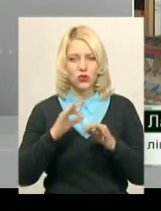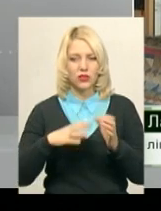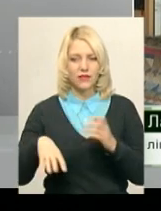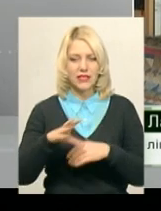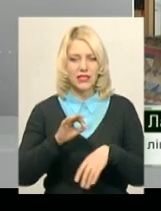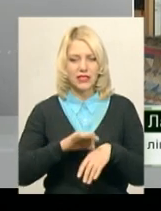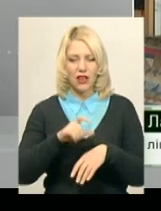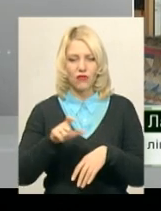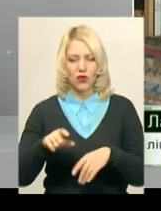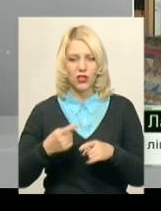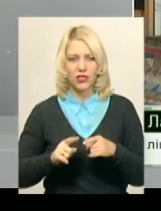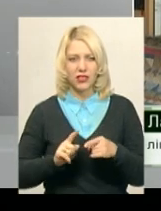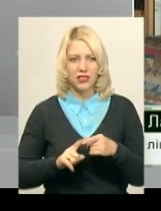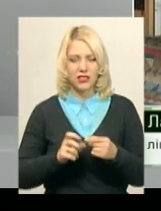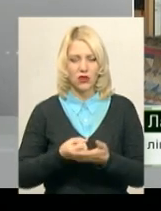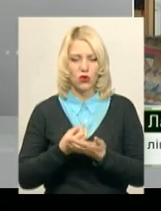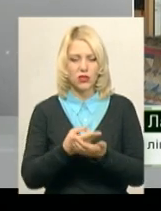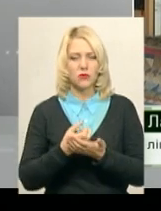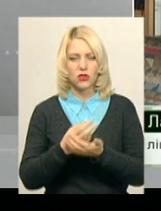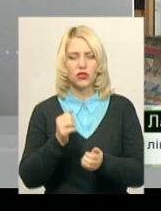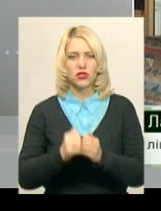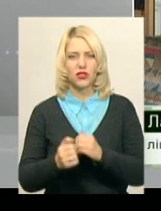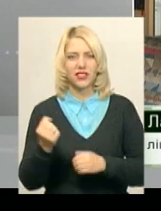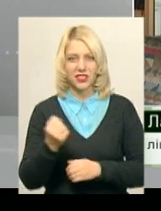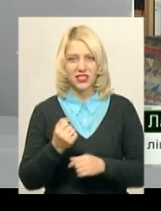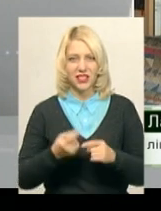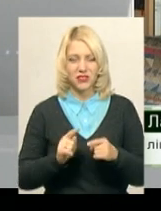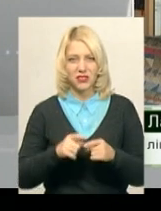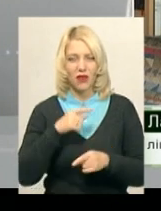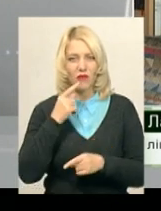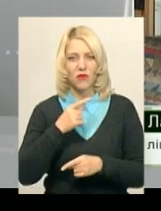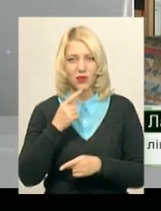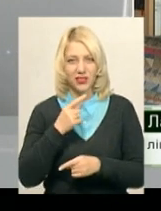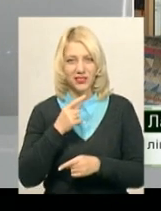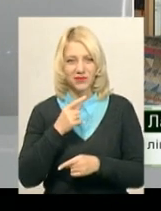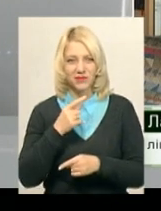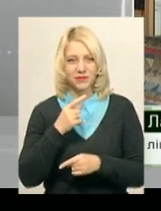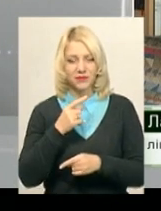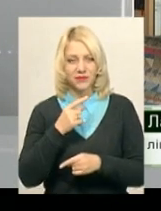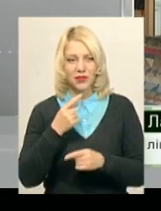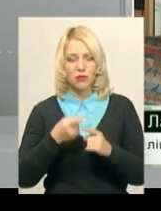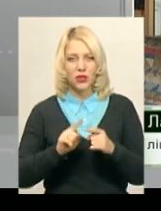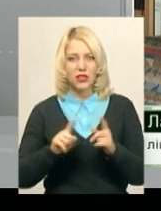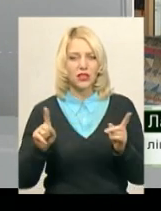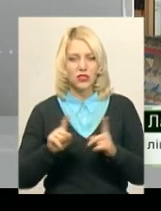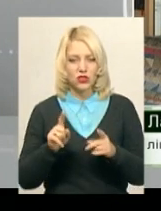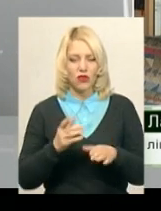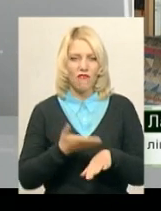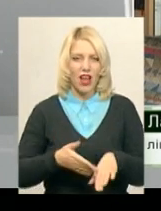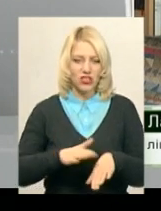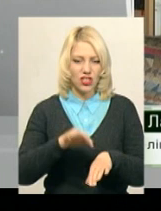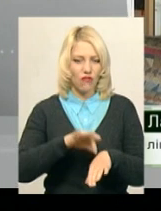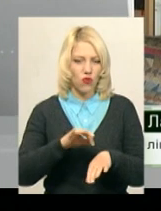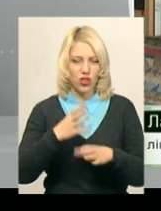захворілих госпіталізуються щотижнево. Це говорить, що важких форм ще поки що